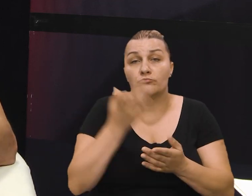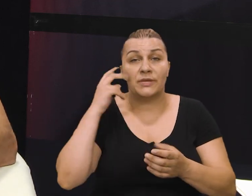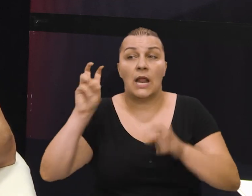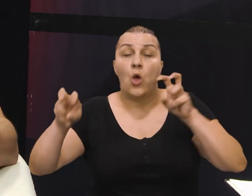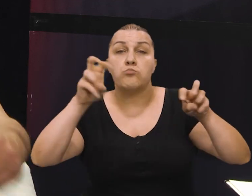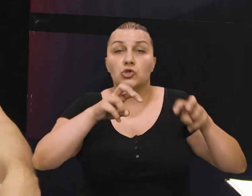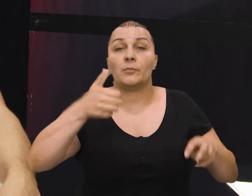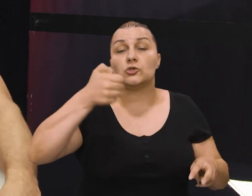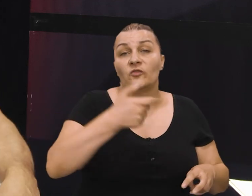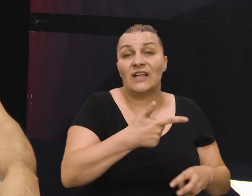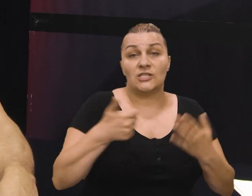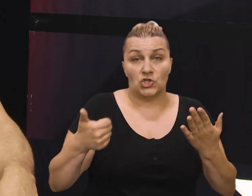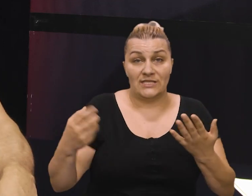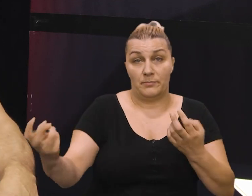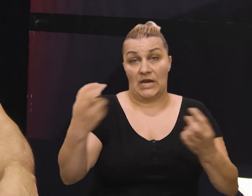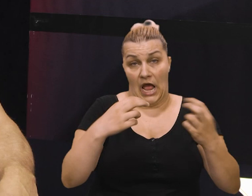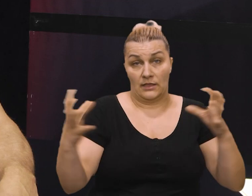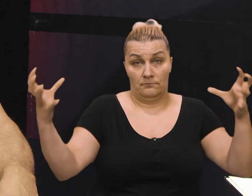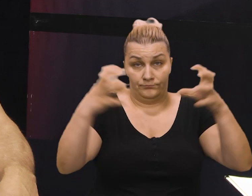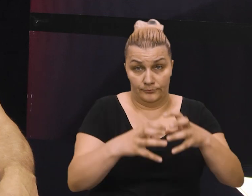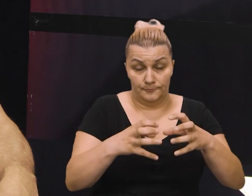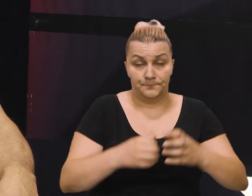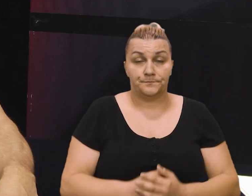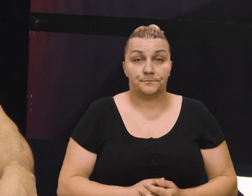već se nalazili u posrobjama, znači, 126. brigade.